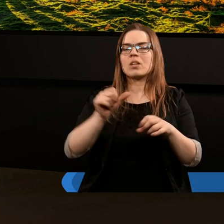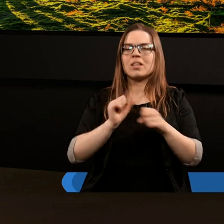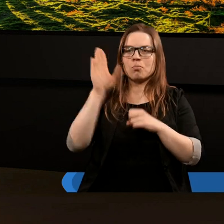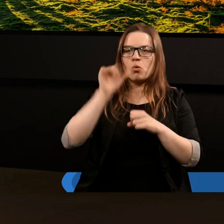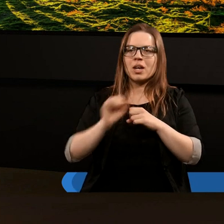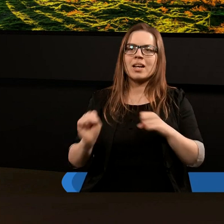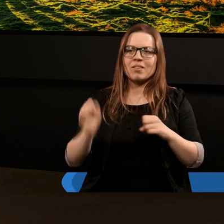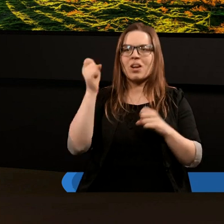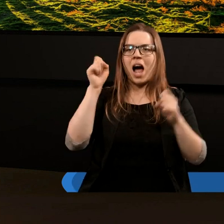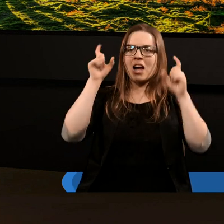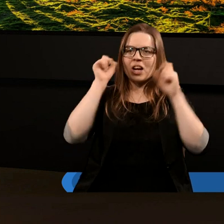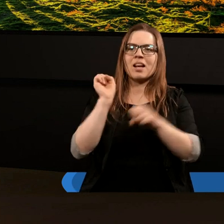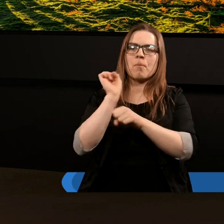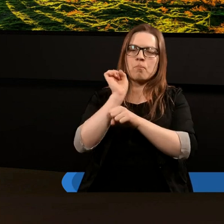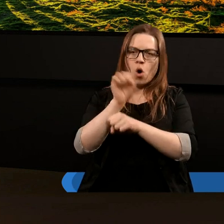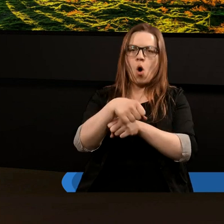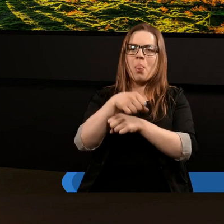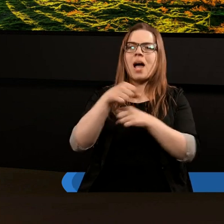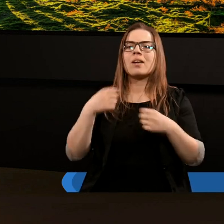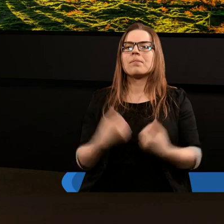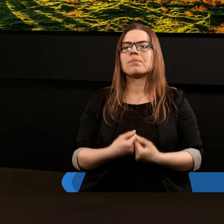Bóg jest zwycięzcą, a szatan jest pokonany.